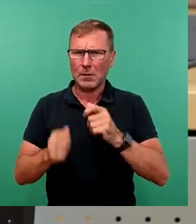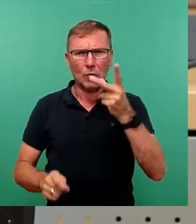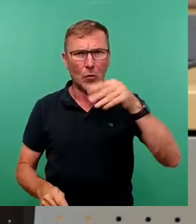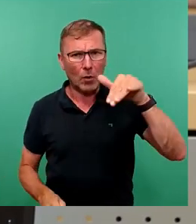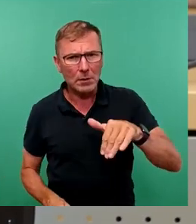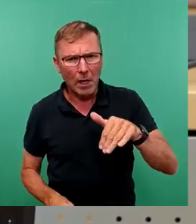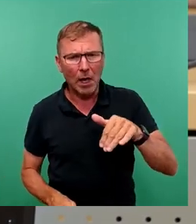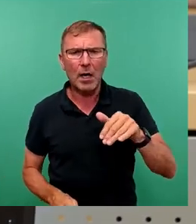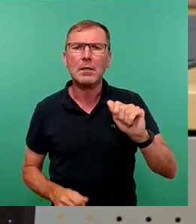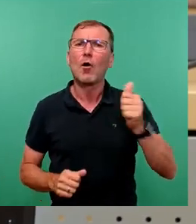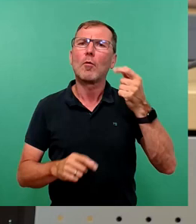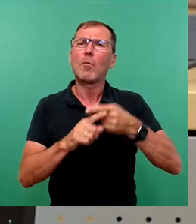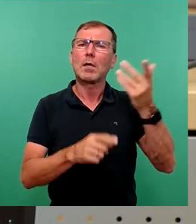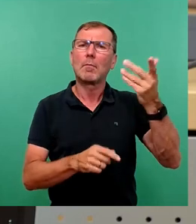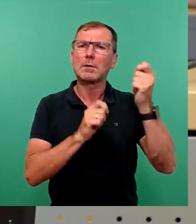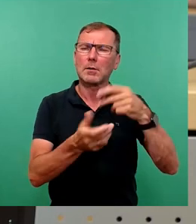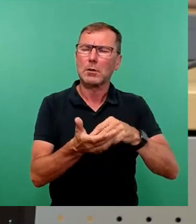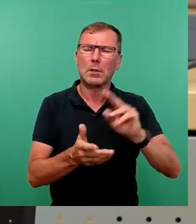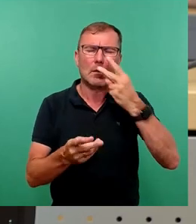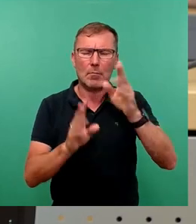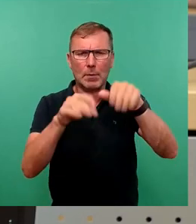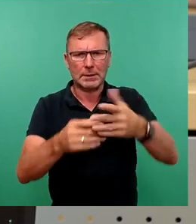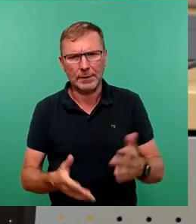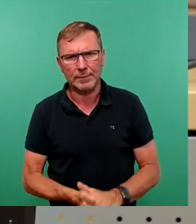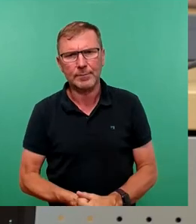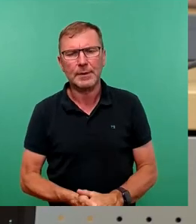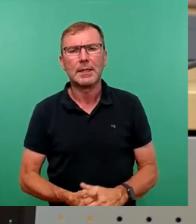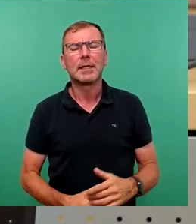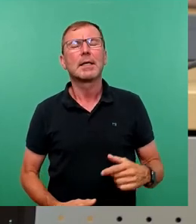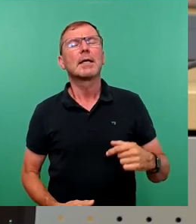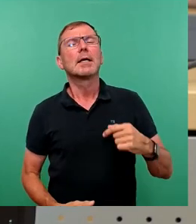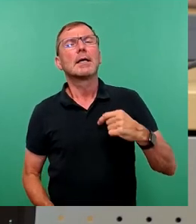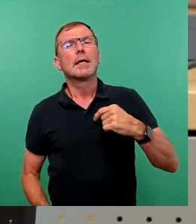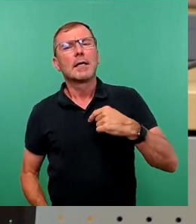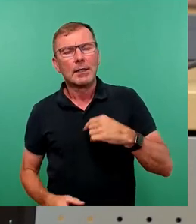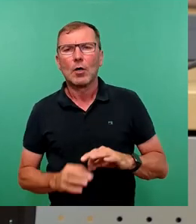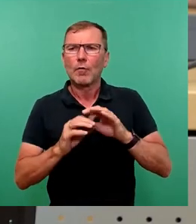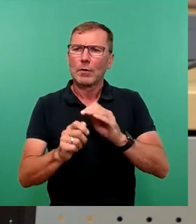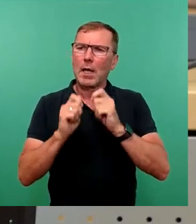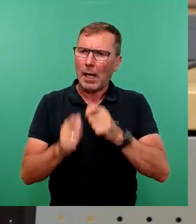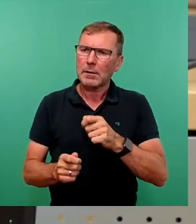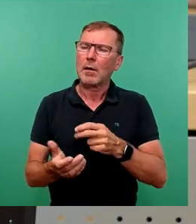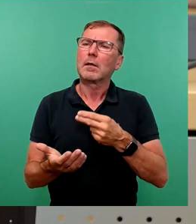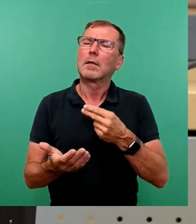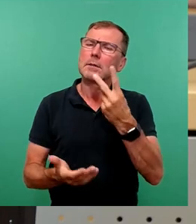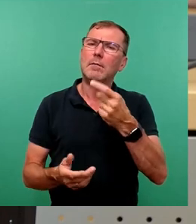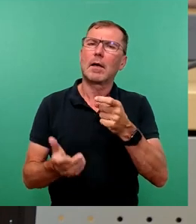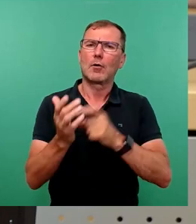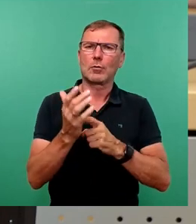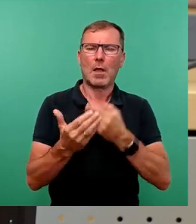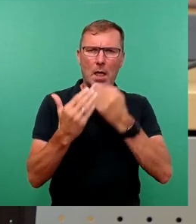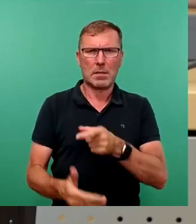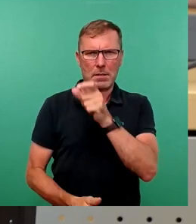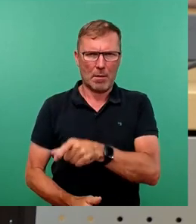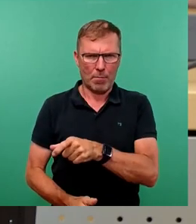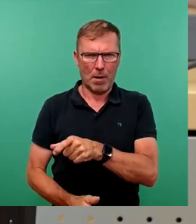den der OB gestellt hat, aber gut. Aber ich bin für diesen Antrag vor allen Dingen aus zwei Gründen dankbar. Der eine